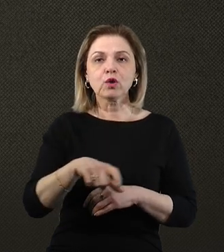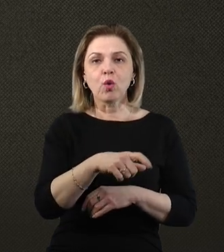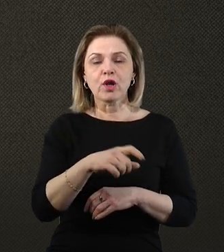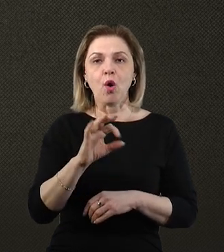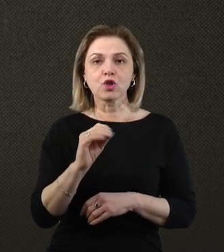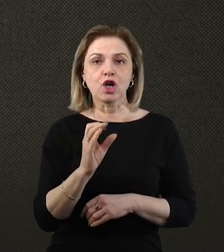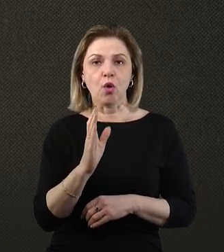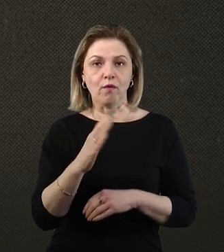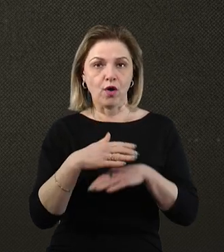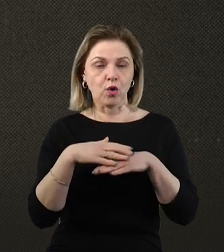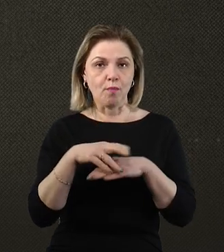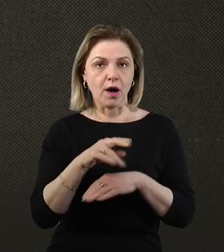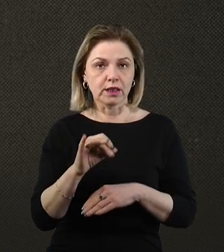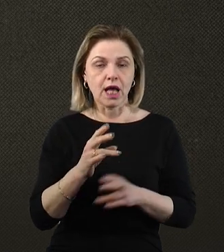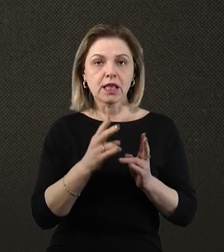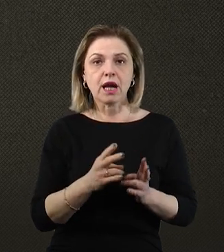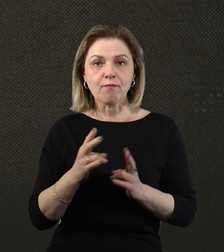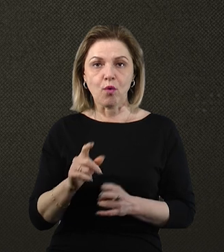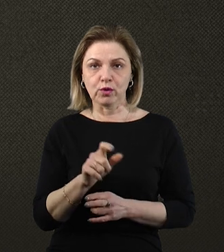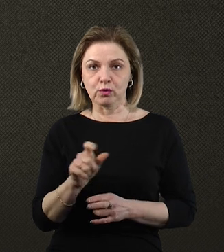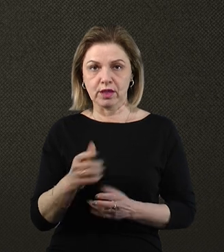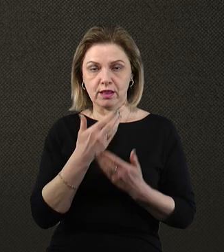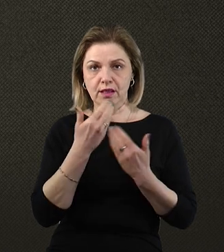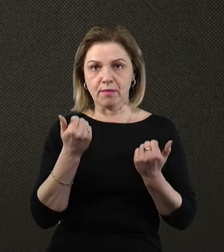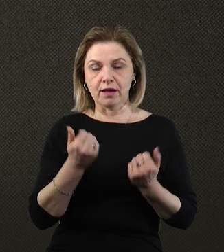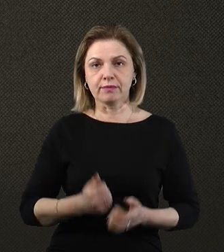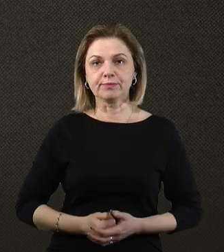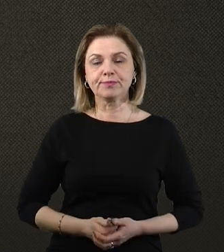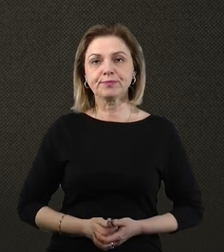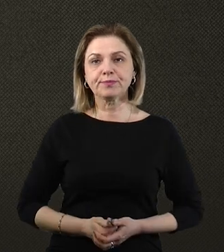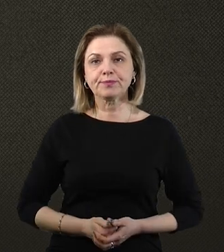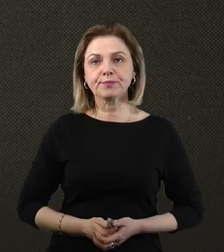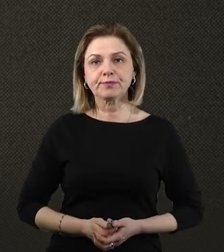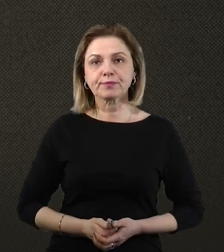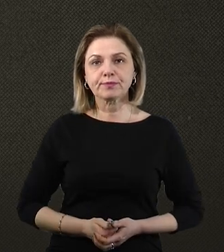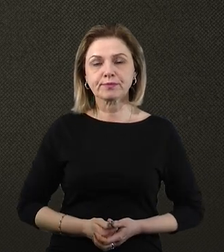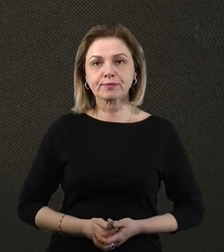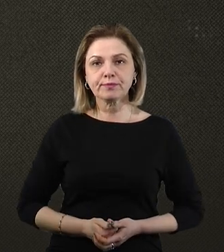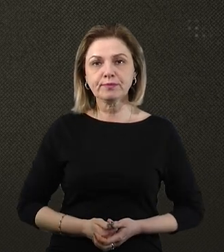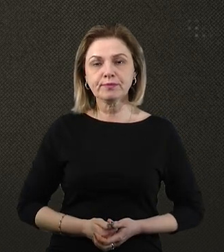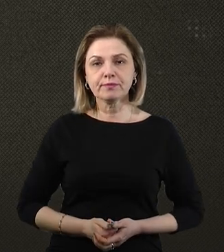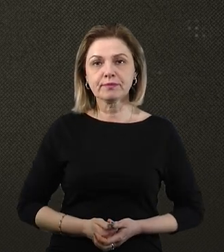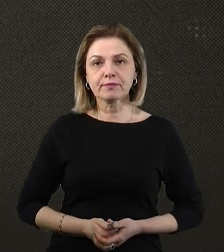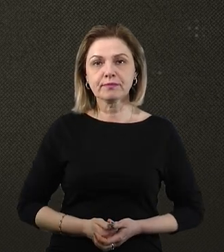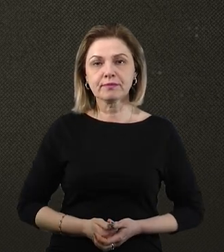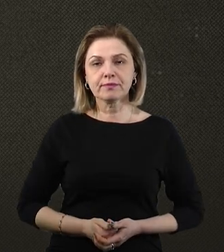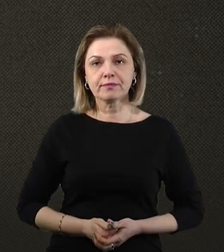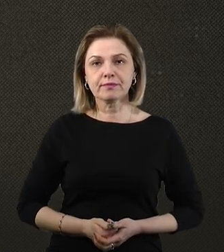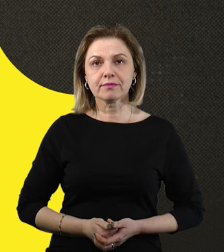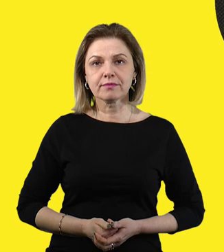Очаківської громади. Травмованих та загиблих немає, повідомили у Миколаївській обласній військовій адміністрації.